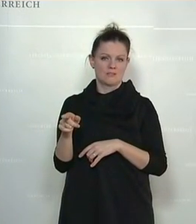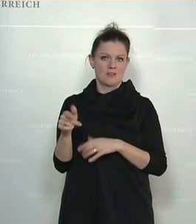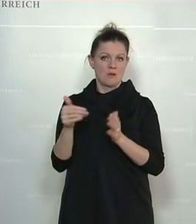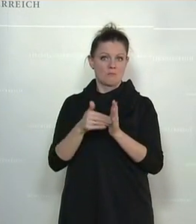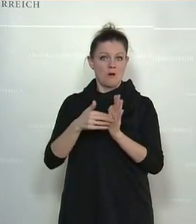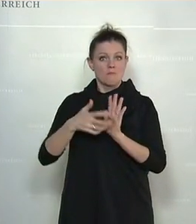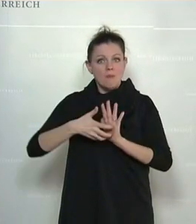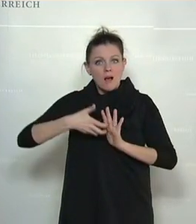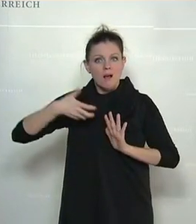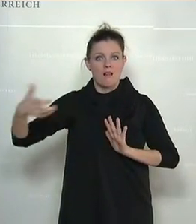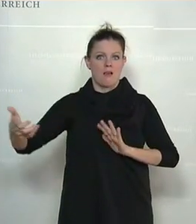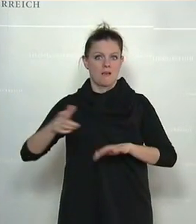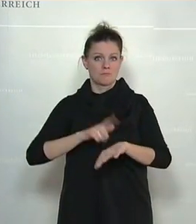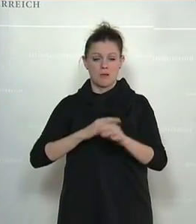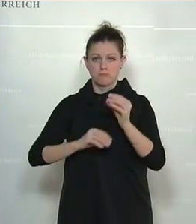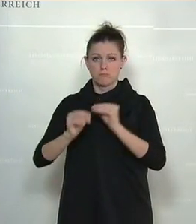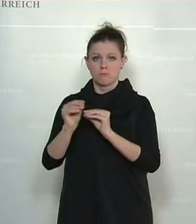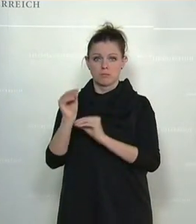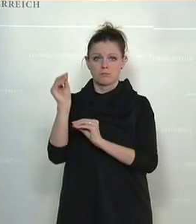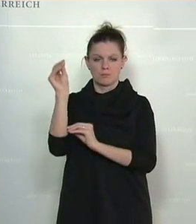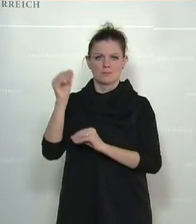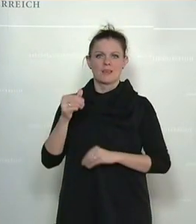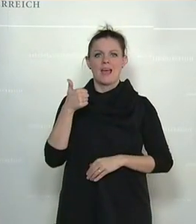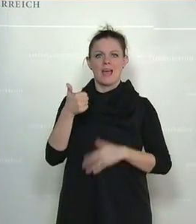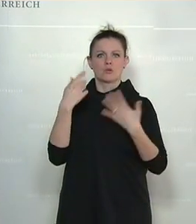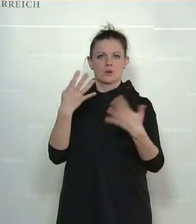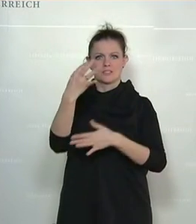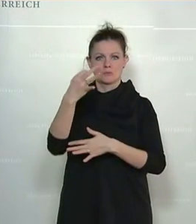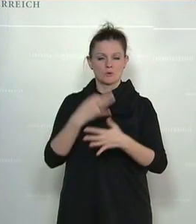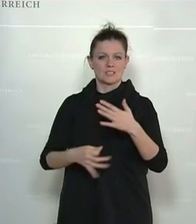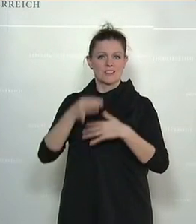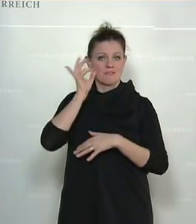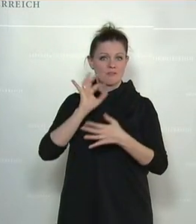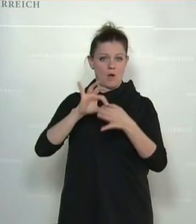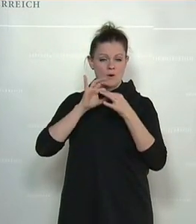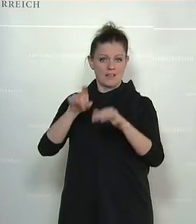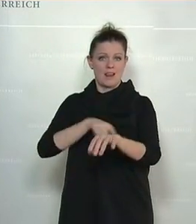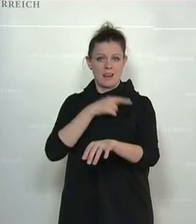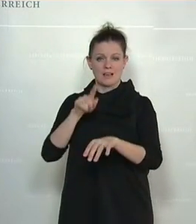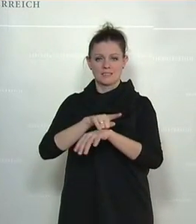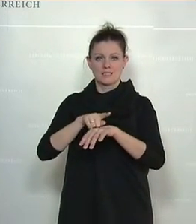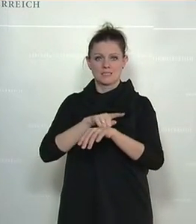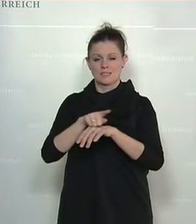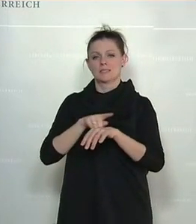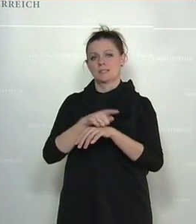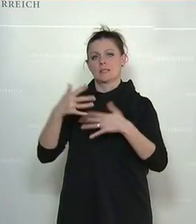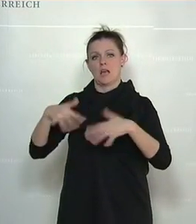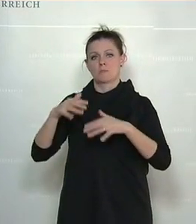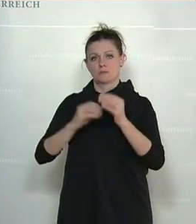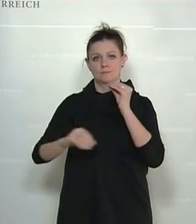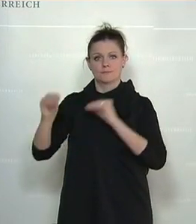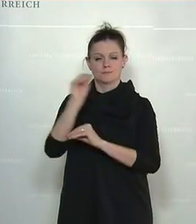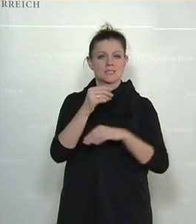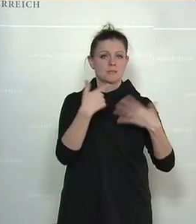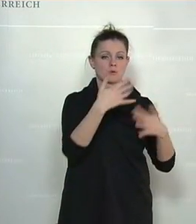dauern wird und wesentlich stärker steigt. 91 Prozent bei den Frauen ist die Langzeitarbeitslosigkeit gestiegen, 77